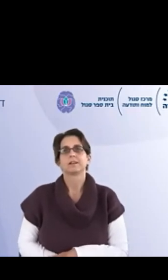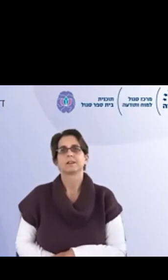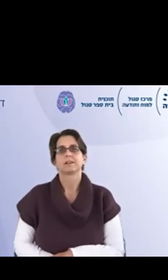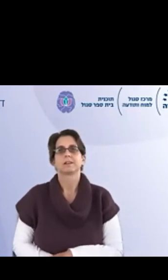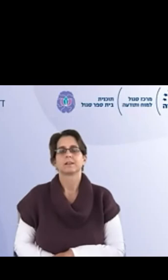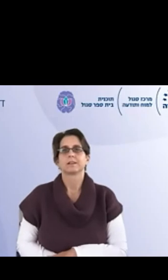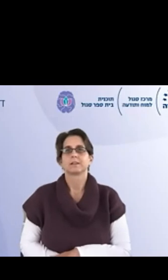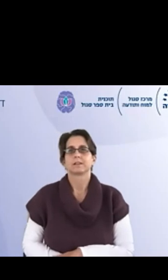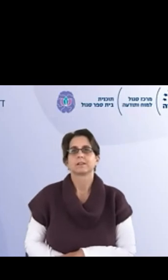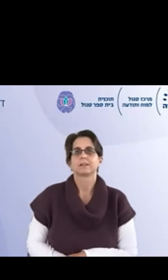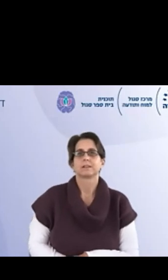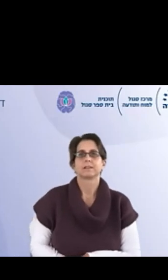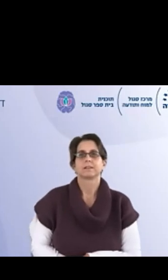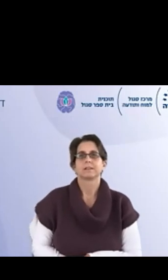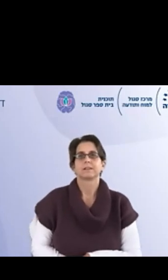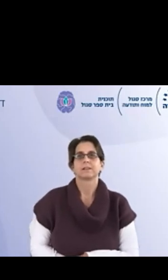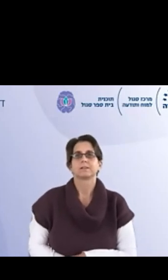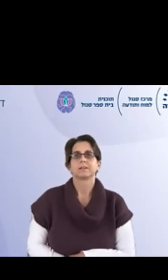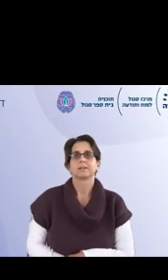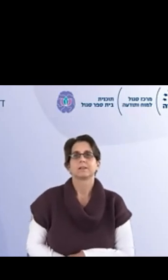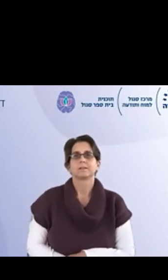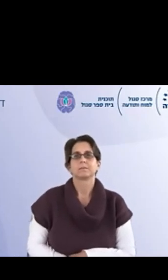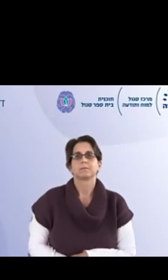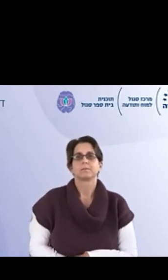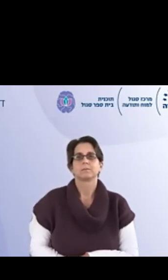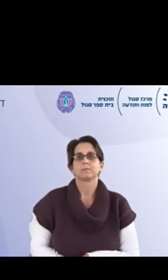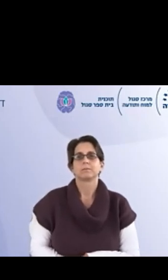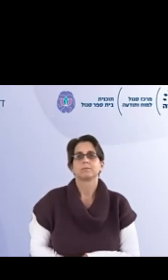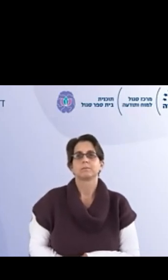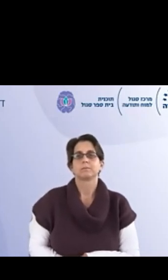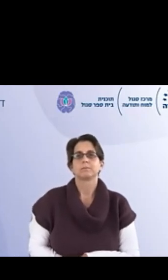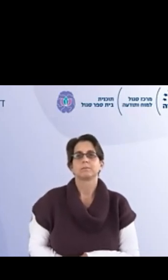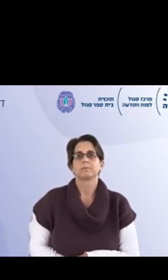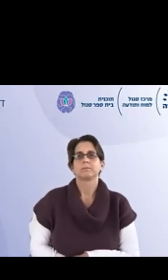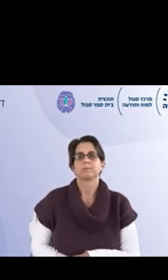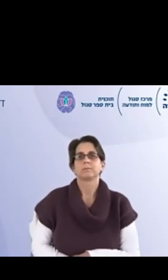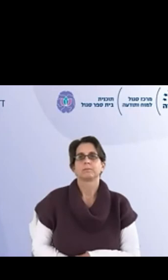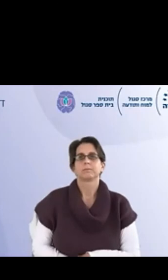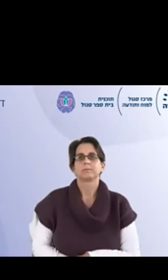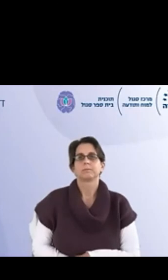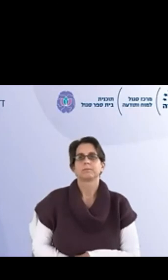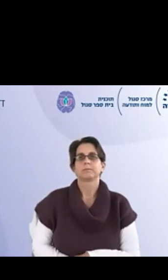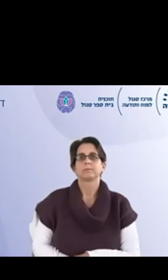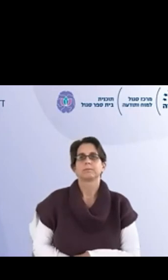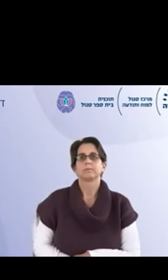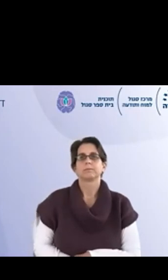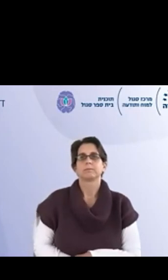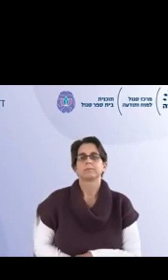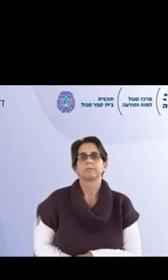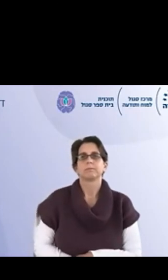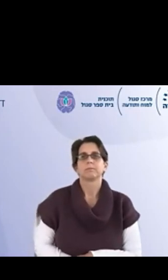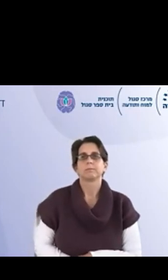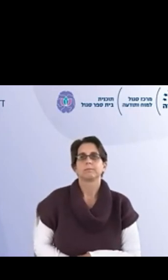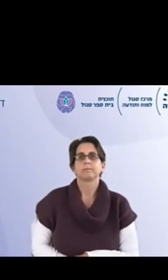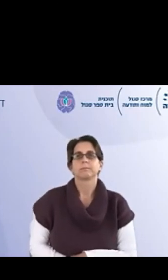להגיד שאי אפשר יותר אבל אבל יחד עם זאת אנחנו כן המשכנו אני